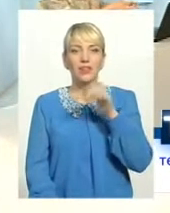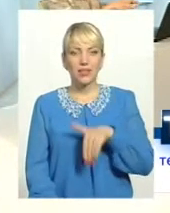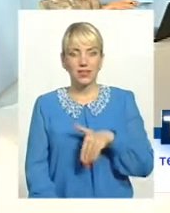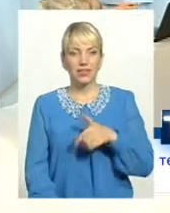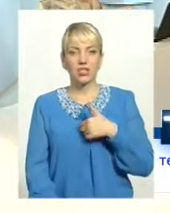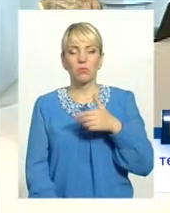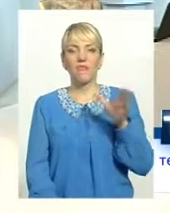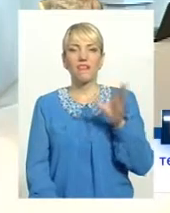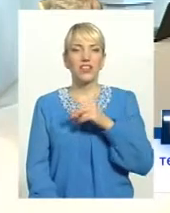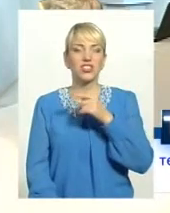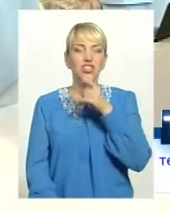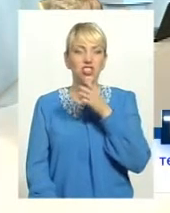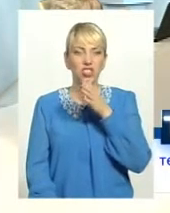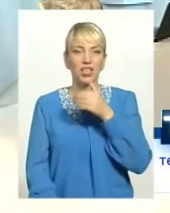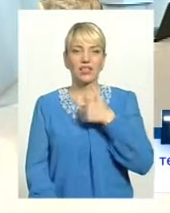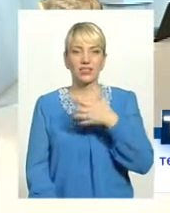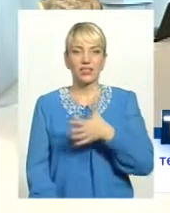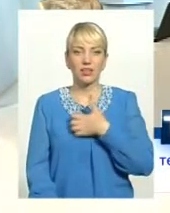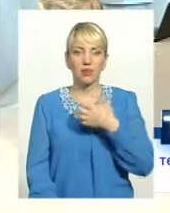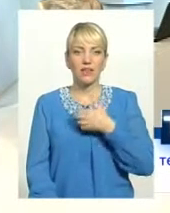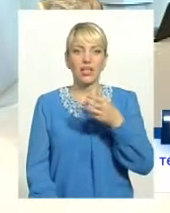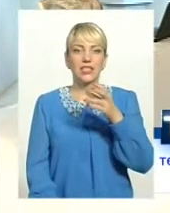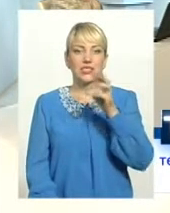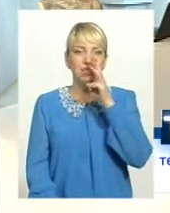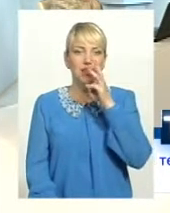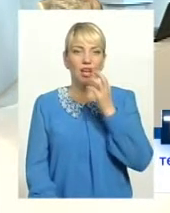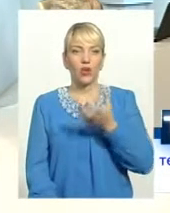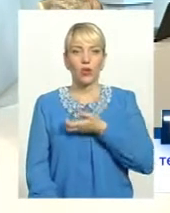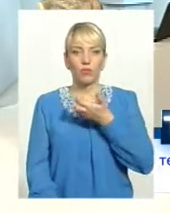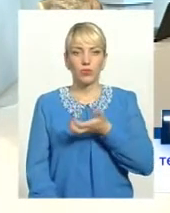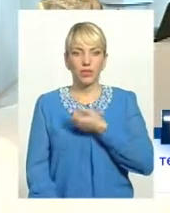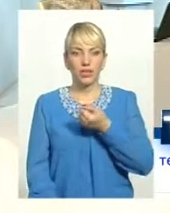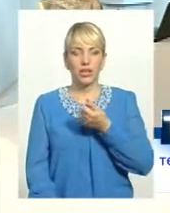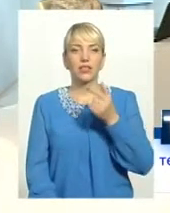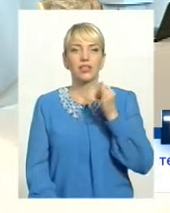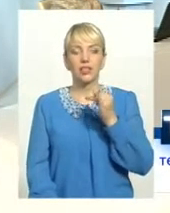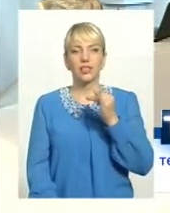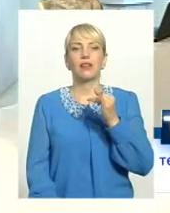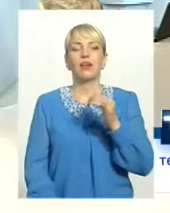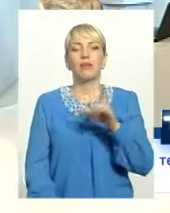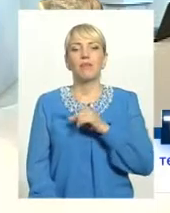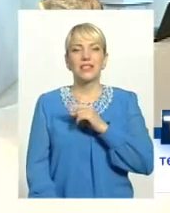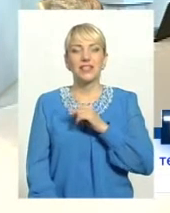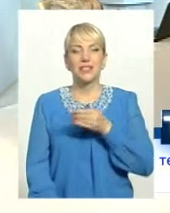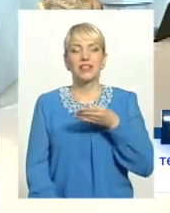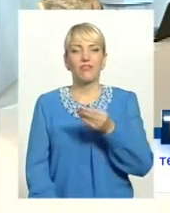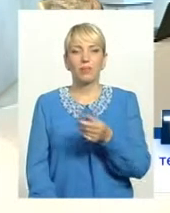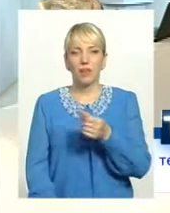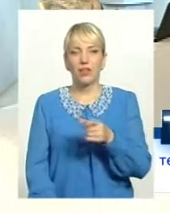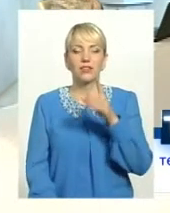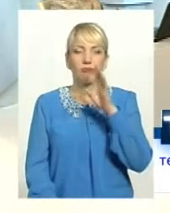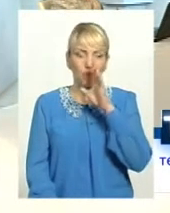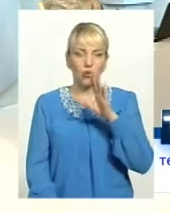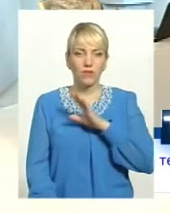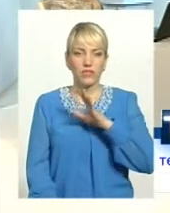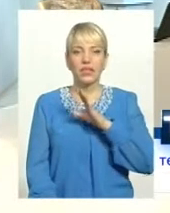маємо, мінусуємо і в заробітках, і ясно потім і в пенсійних виплатах в порівнянні із загальнодержавними